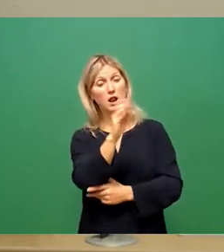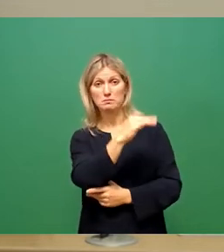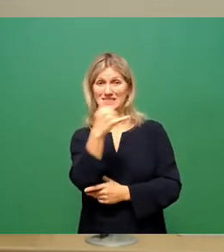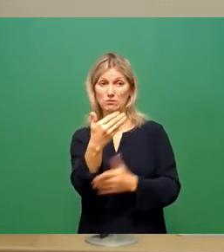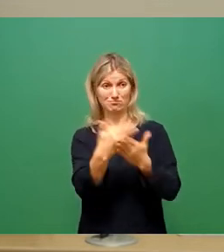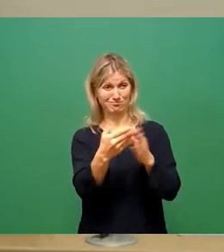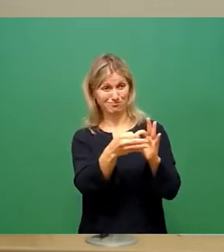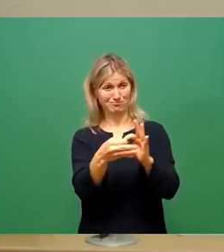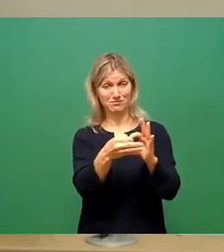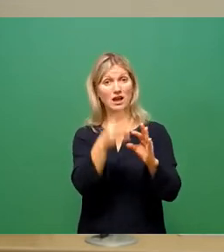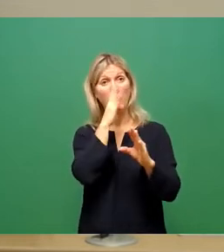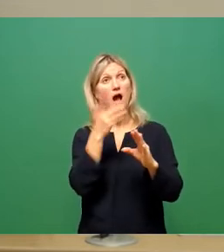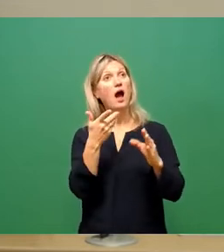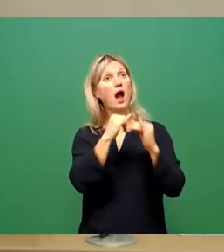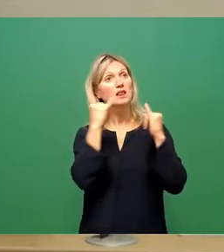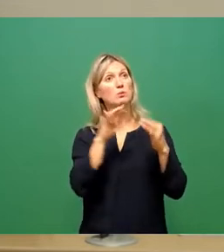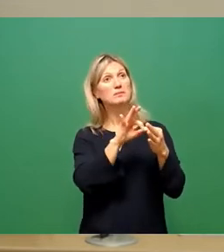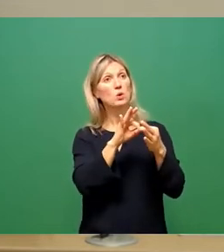einrichtungsbezogenen Impfpflicht verhängt.